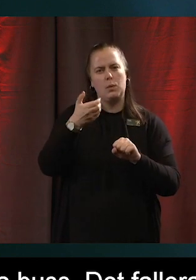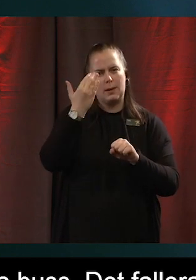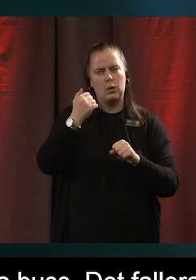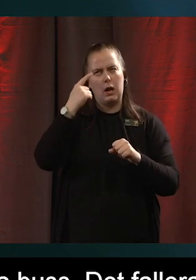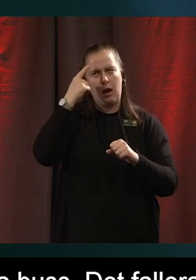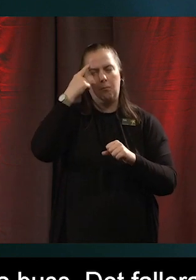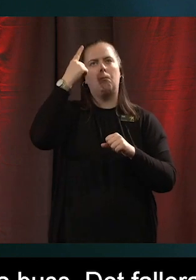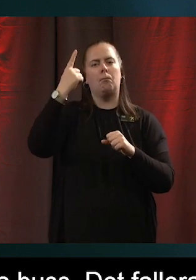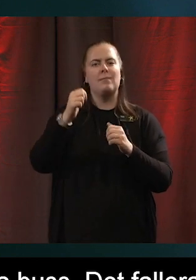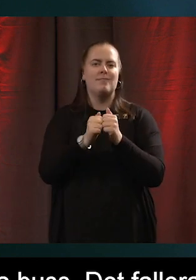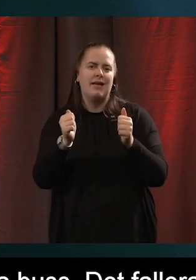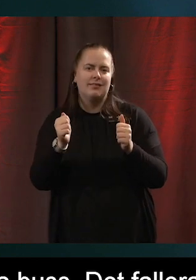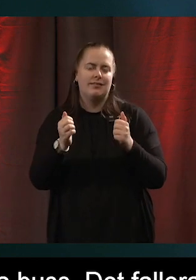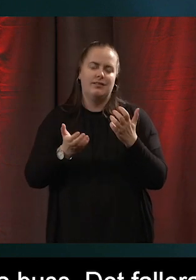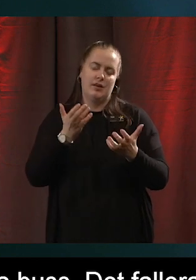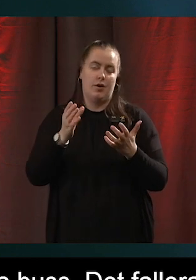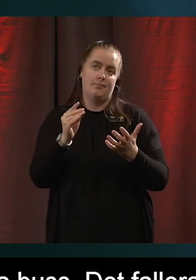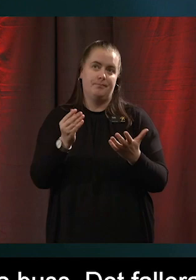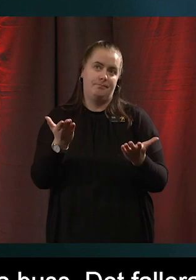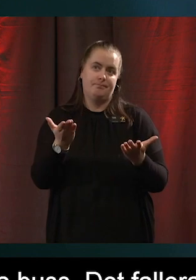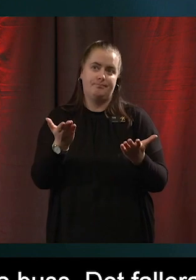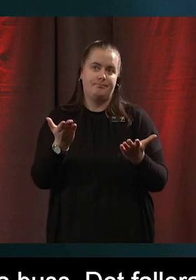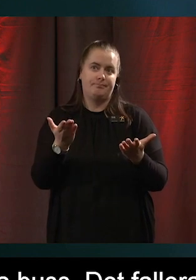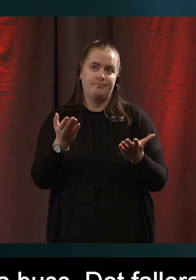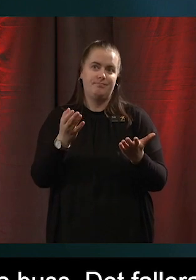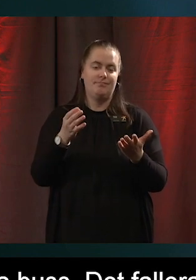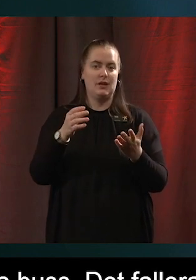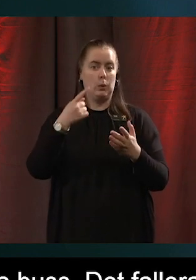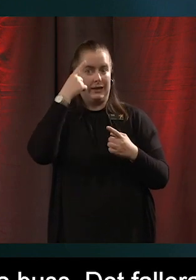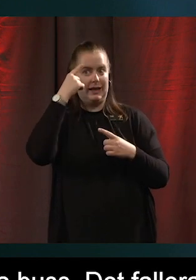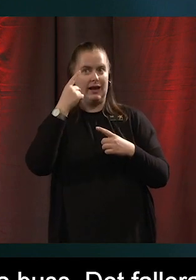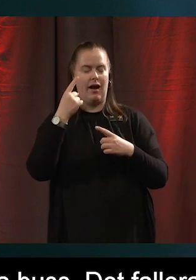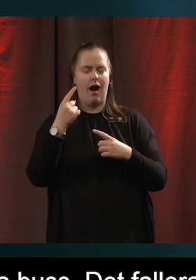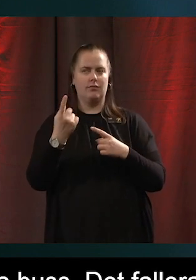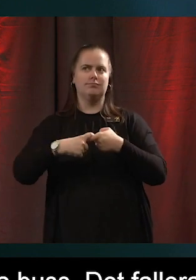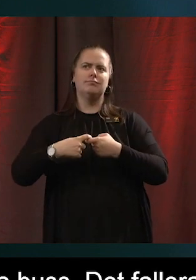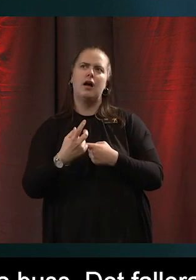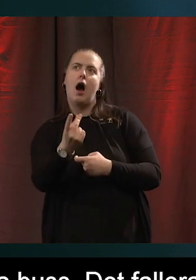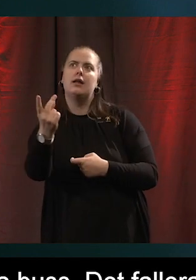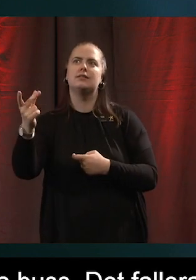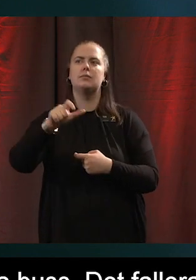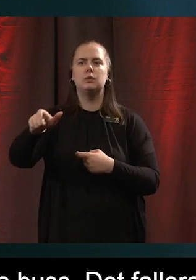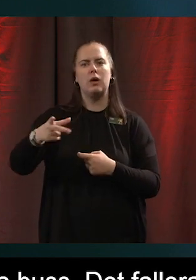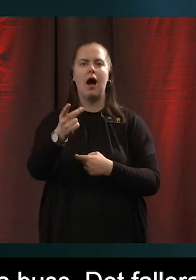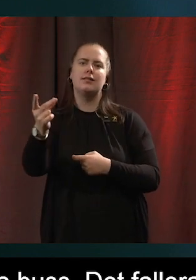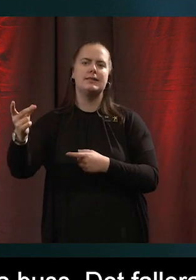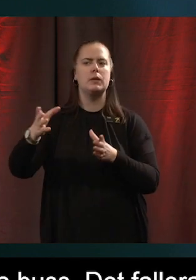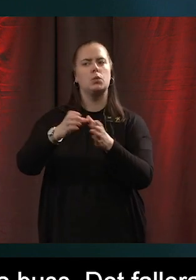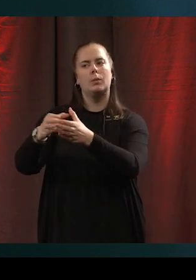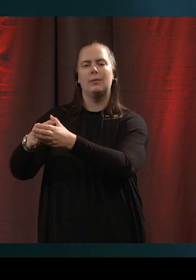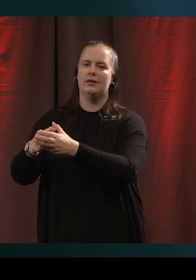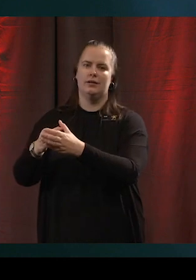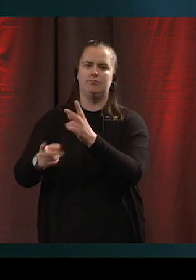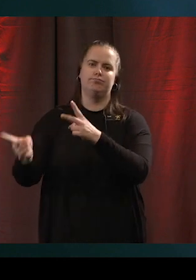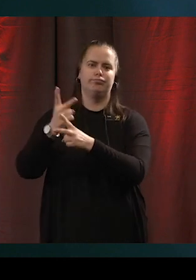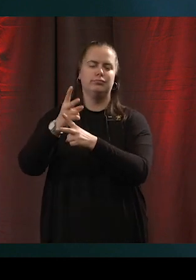Och då är det väl det här att, ja, att tänka sig andra allmänna grupper blir liksom otänkbar. Ja, vi kan ju tänka oss ett